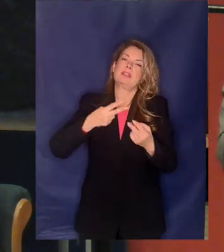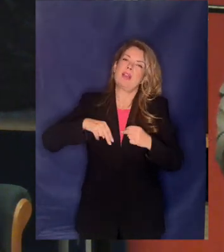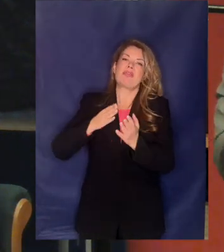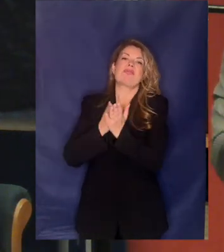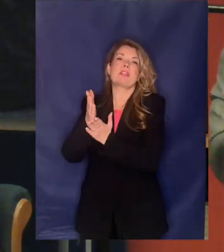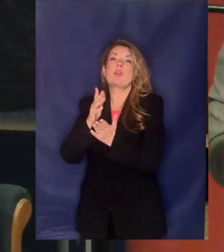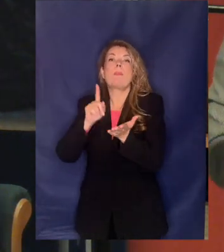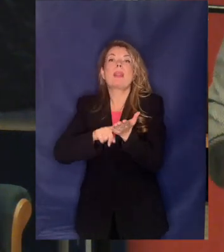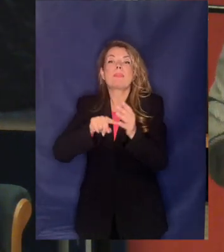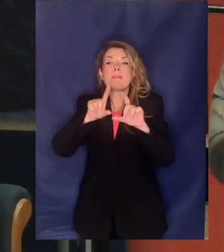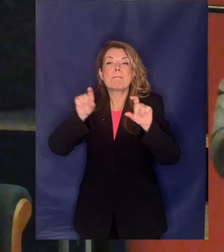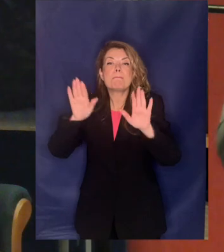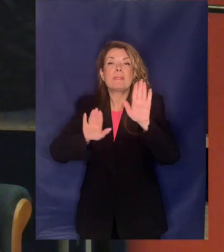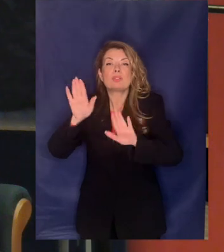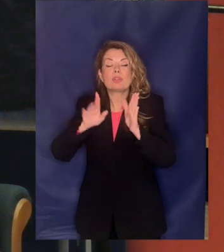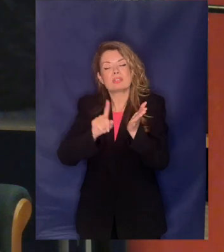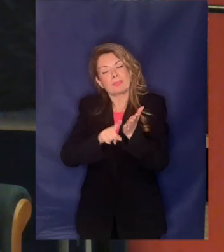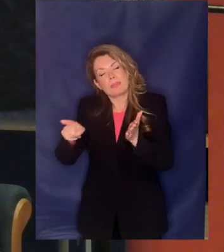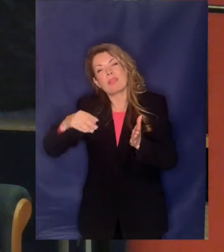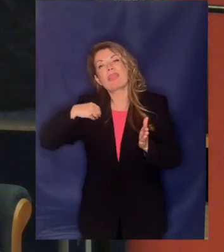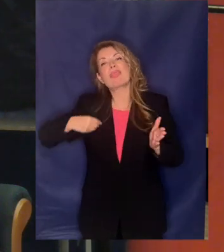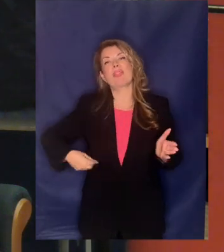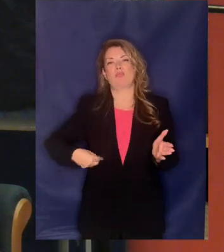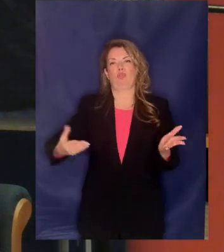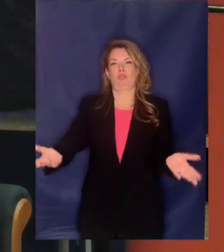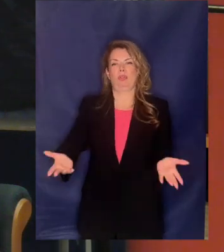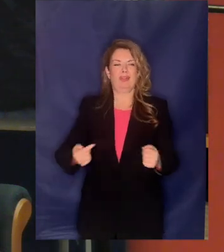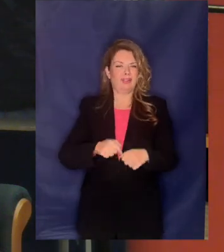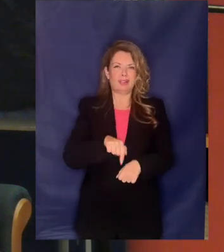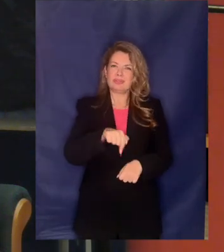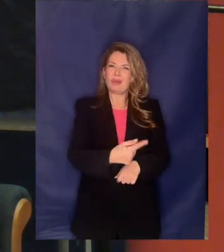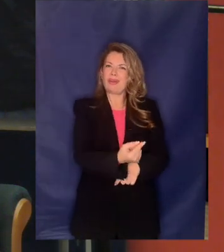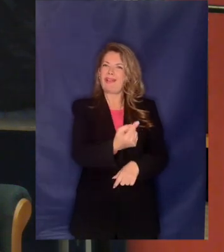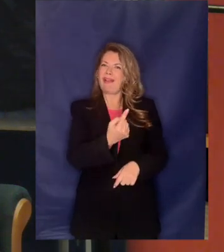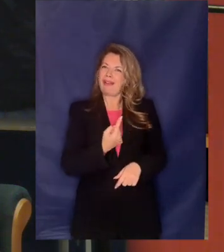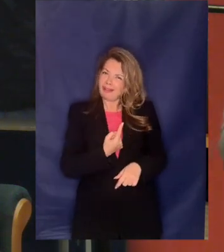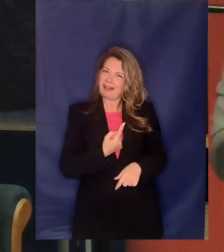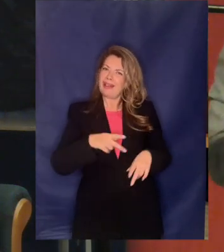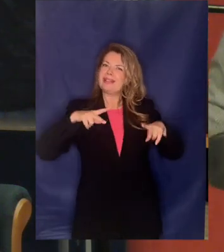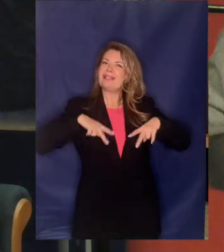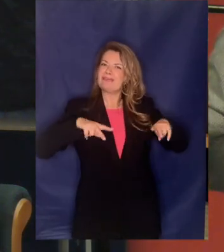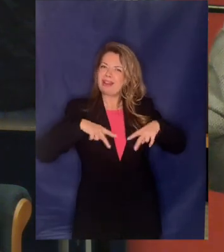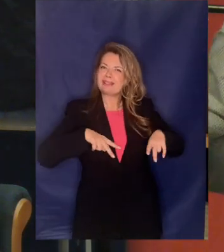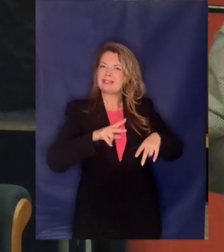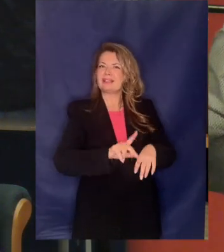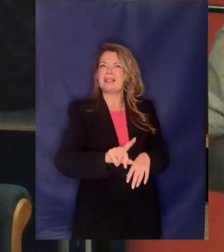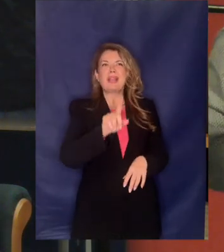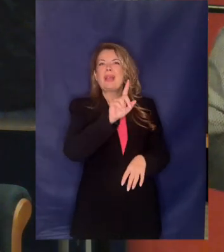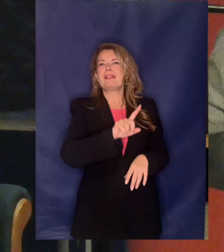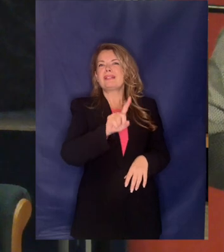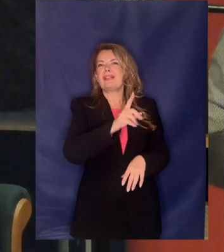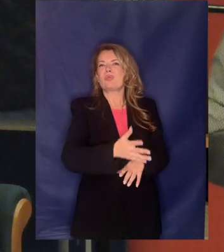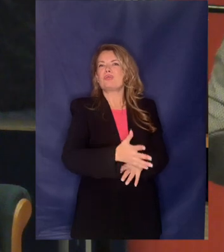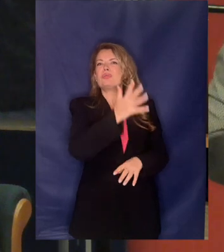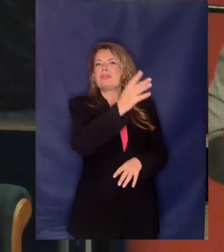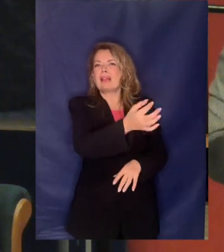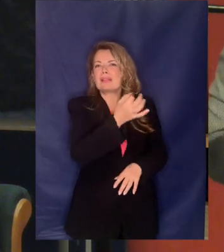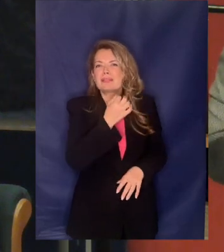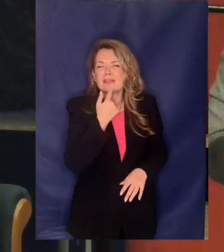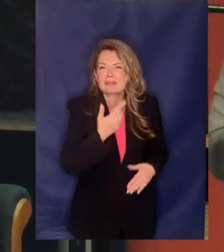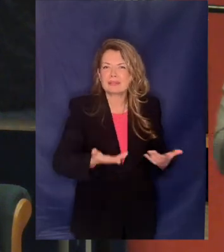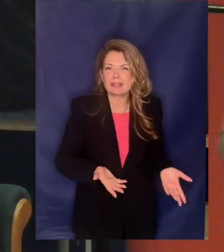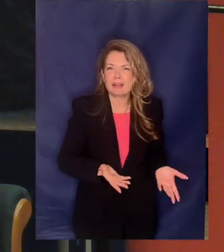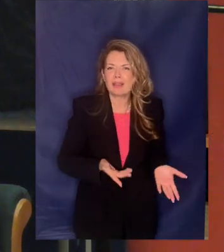οι μετοχές να πάνε υπό δημόσιο έλεγχο και έρχεται η κυβέρνηση Μετσοτάκη μετά από όλα αυτά και κάνει το εξής έρχεται και